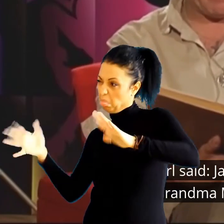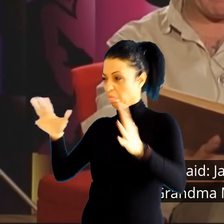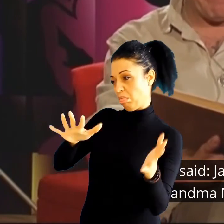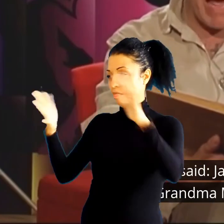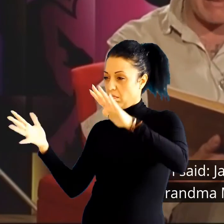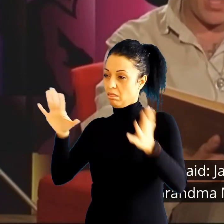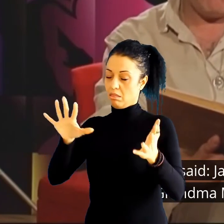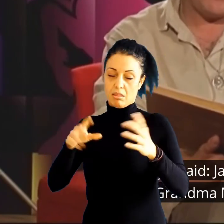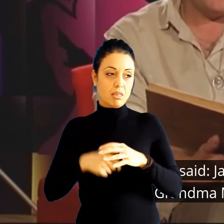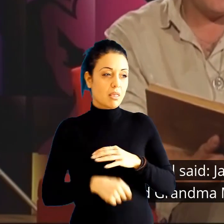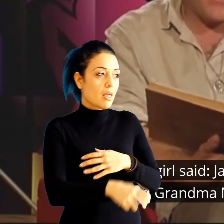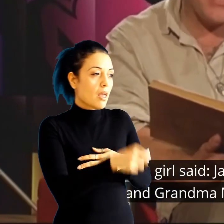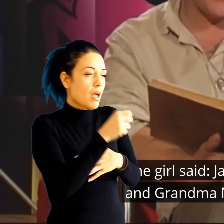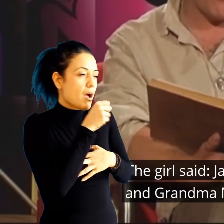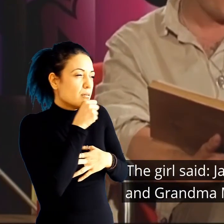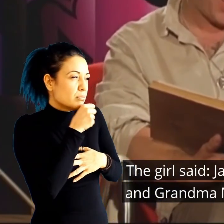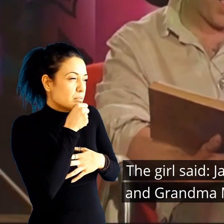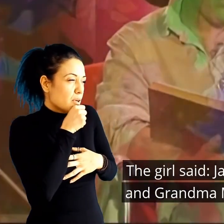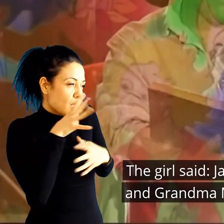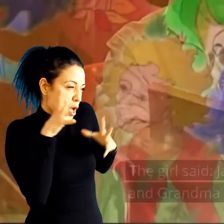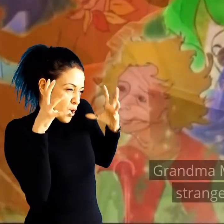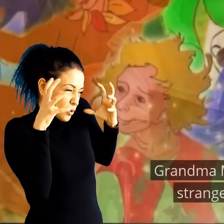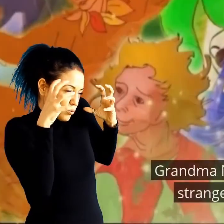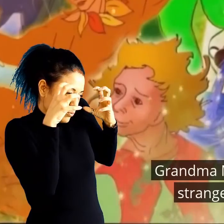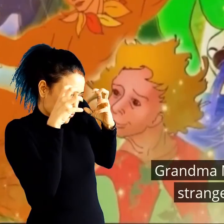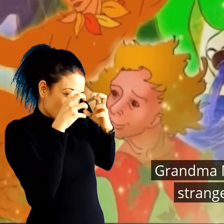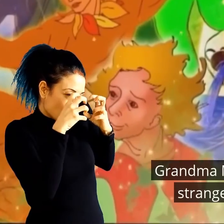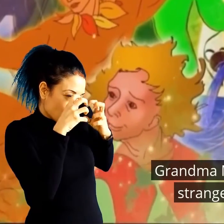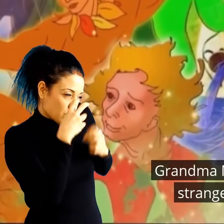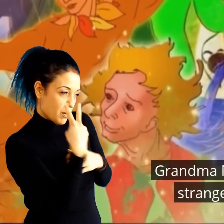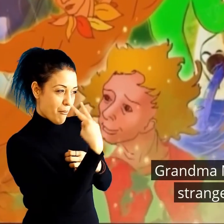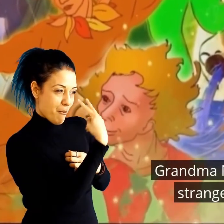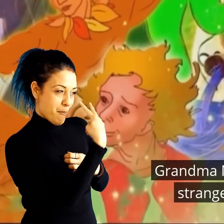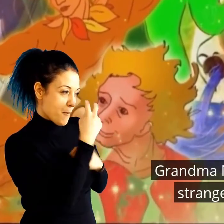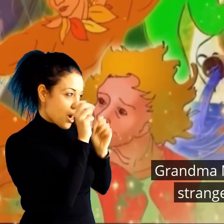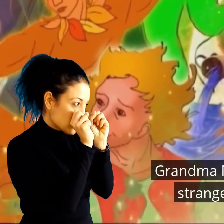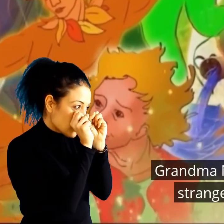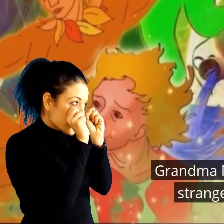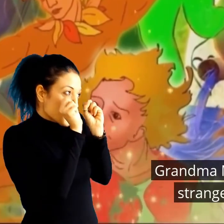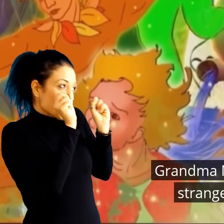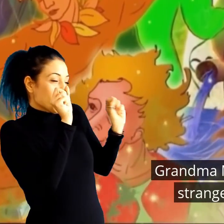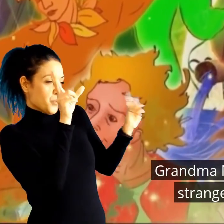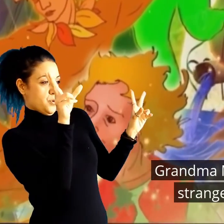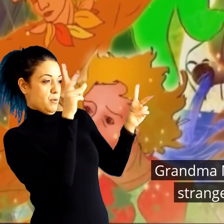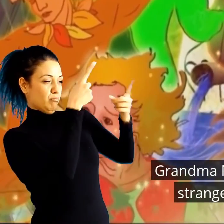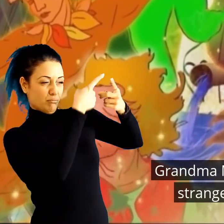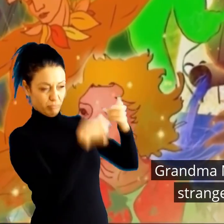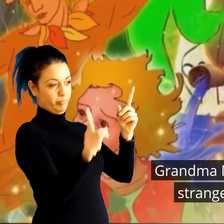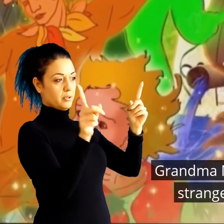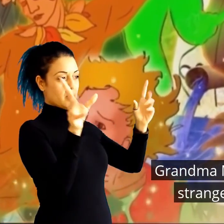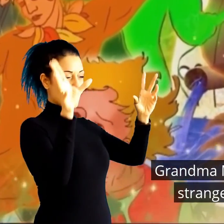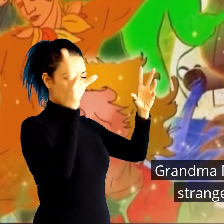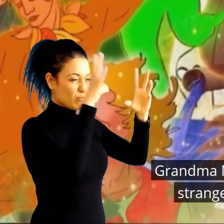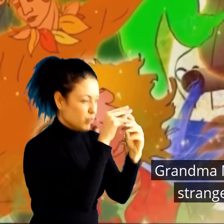а баба Марта е на 300 ума!» Баба Марта се намуртила,